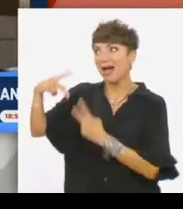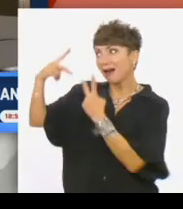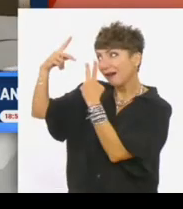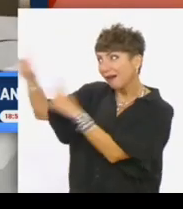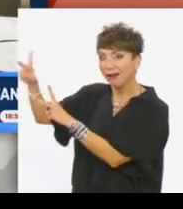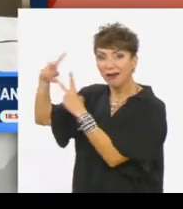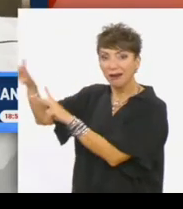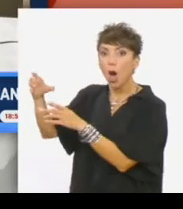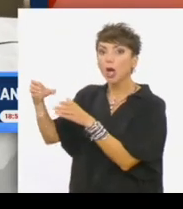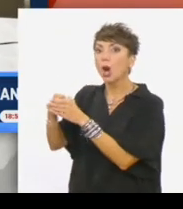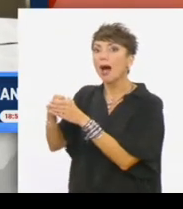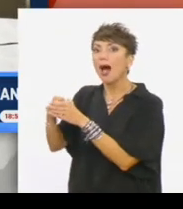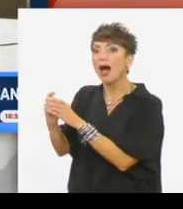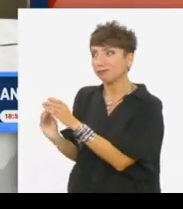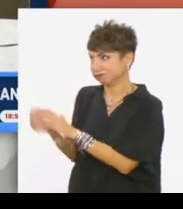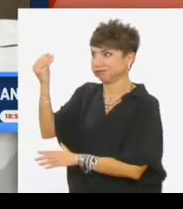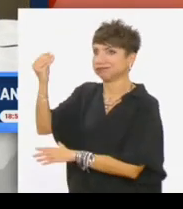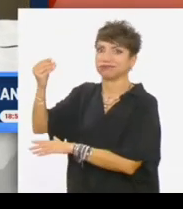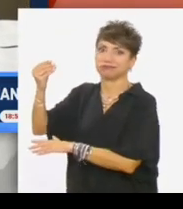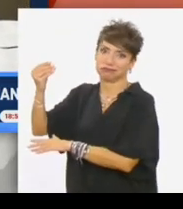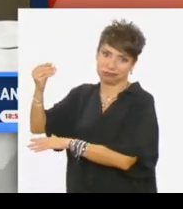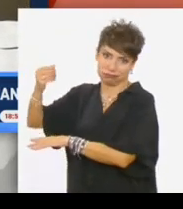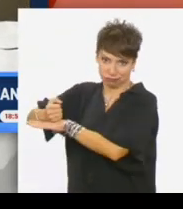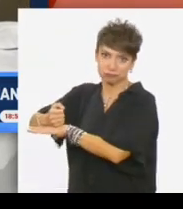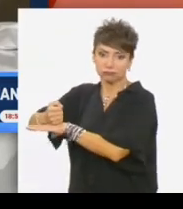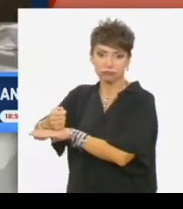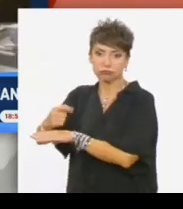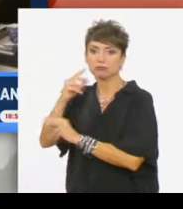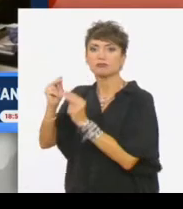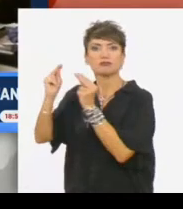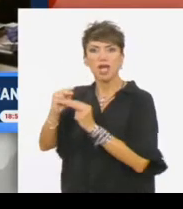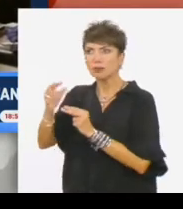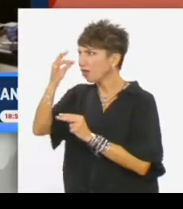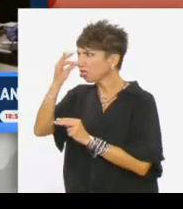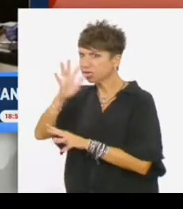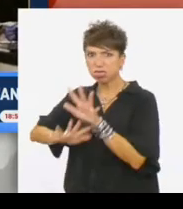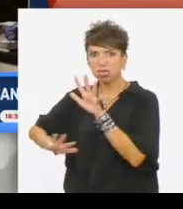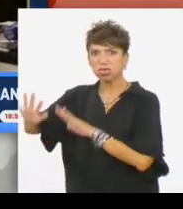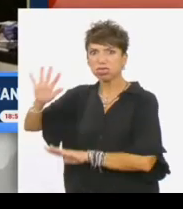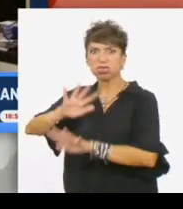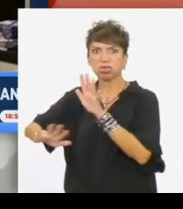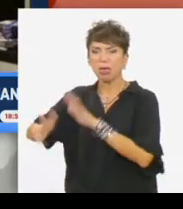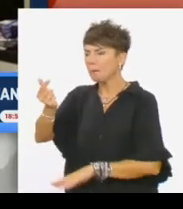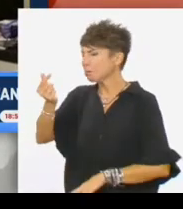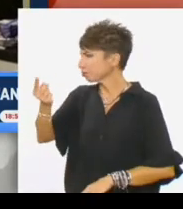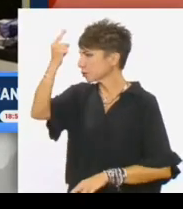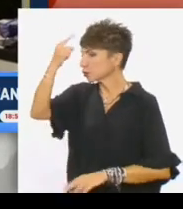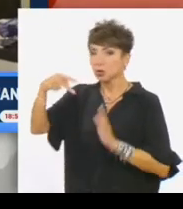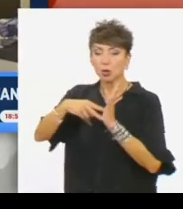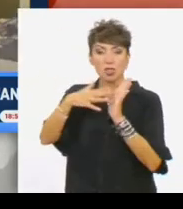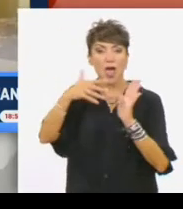διαφθοράς υπήρξε ένας διαχωρισμός, μια αντιπαλότητα με αποκορύφωμα την απόπειρα πραξικοπήματος το 2016